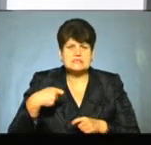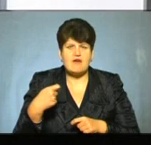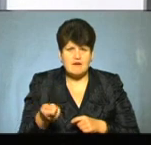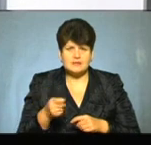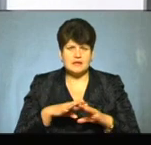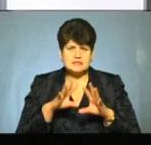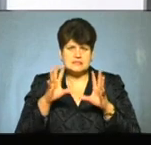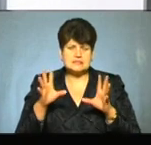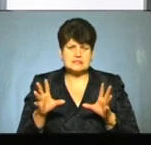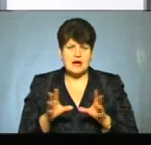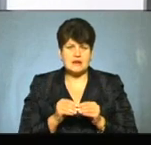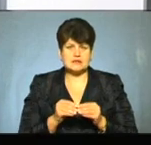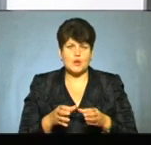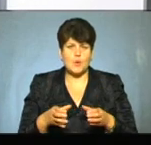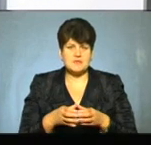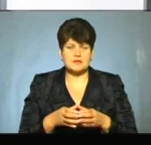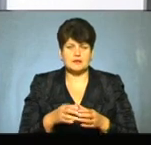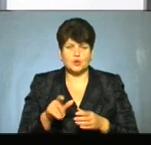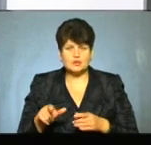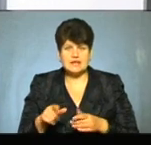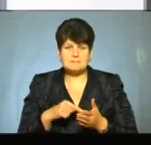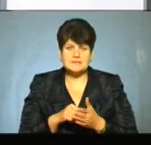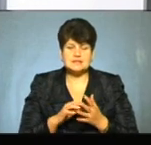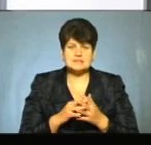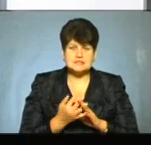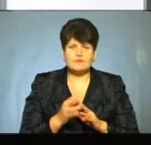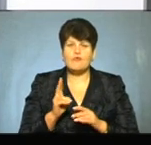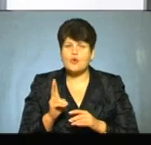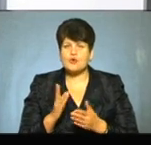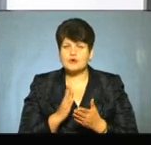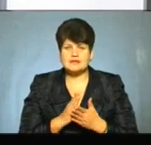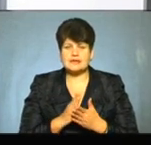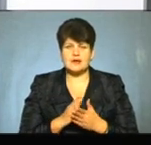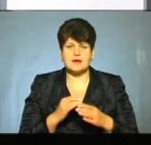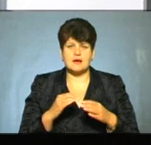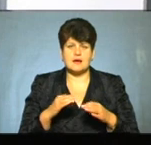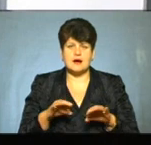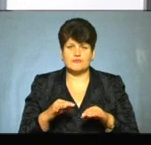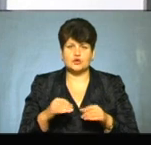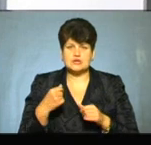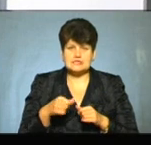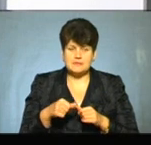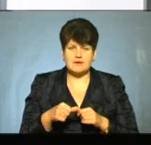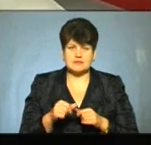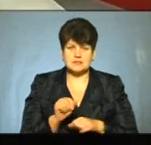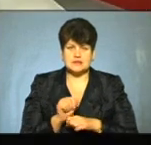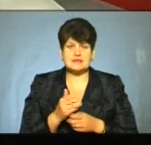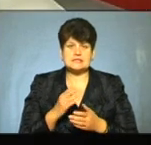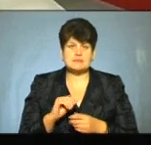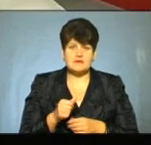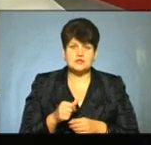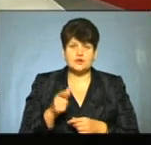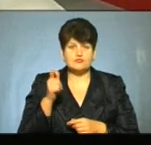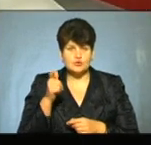або таке загальне об'єднання людей, міст і сіл, в кого є ці автозаправні станції, так? Тобто, заправляється в